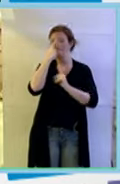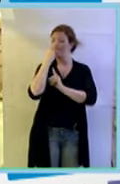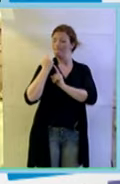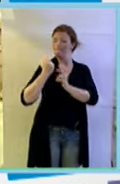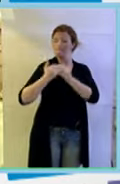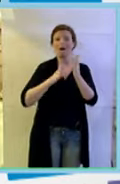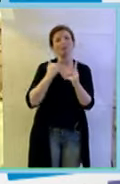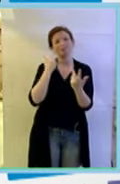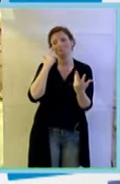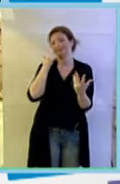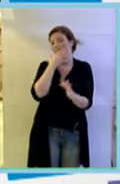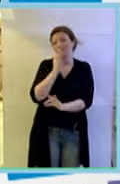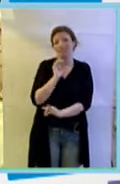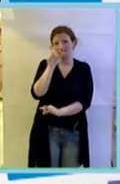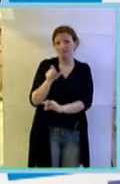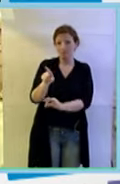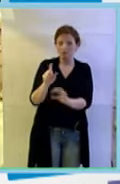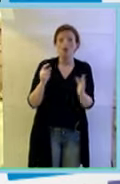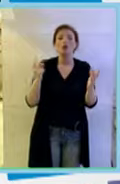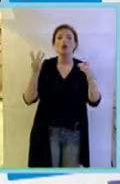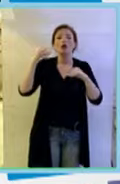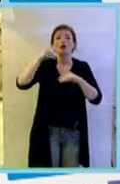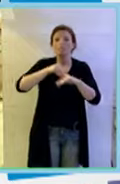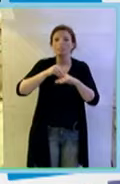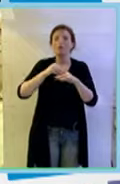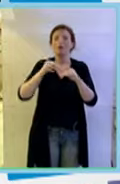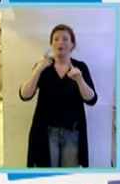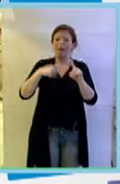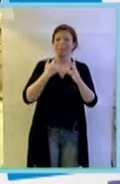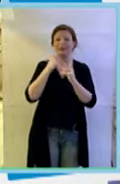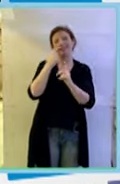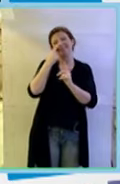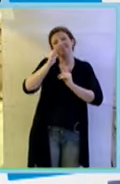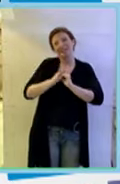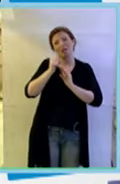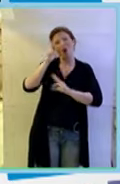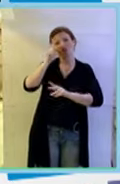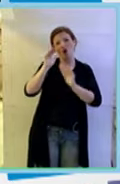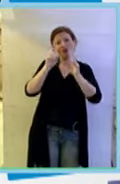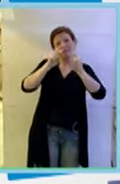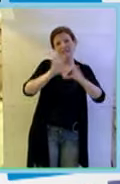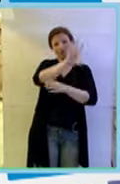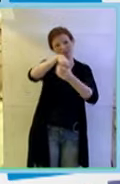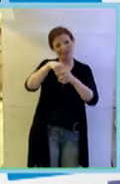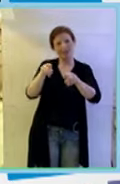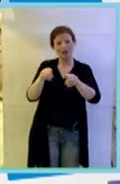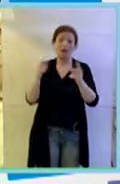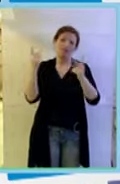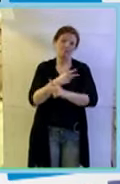e poi devo dire che e questa è una caratteristica delle donne nella ricerca ovviamente lei era